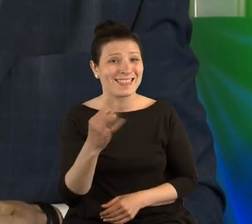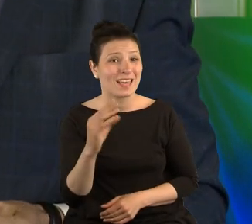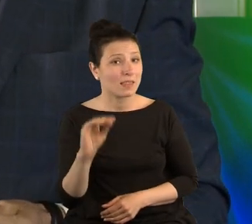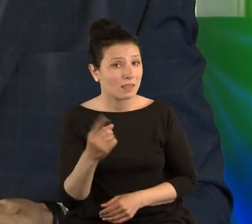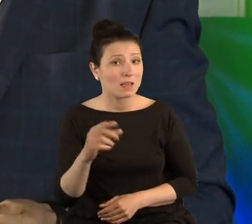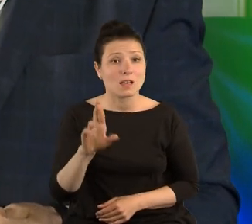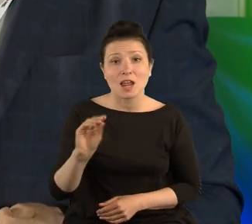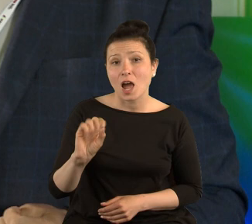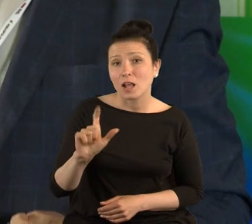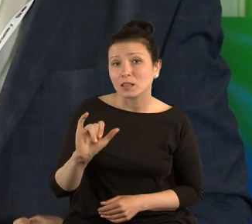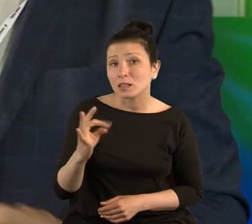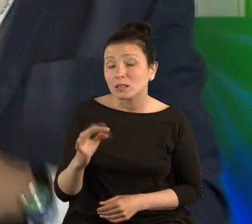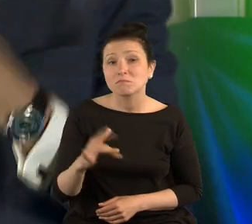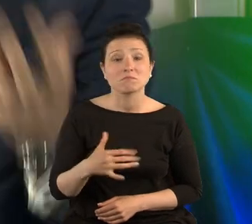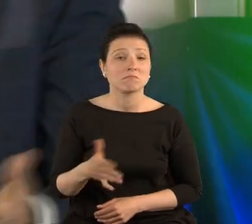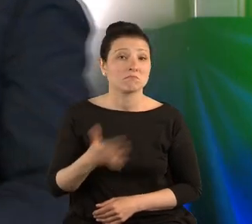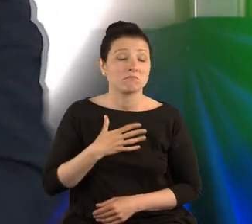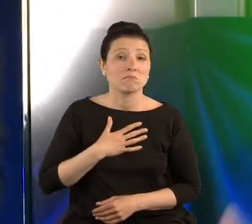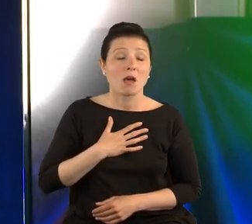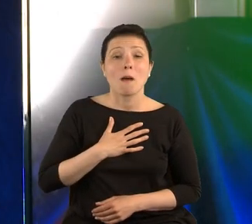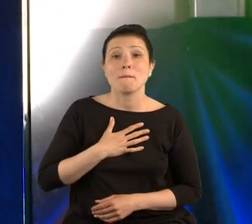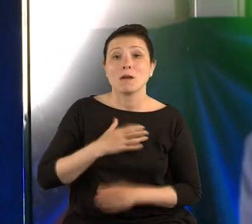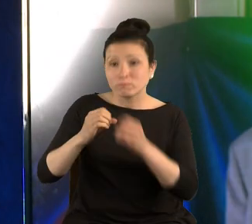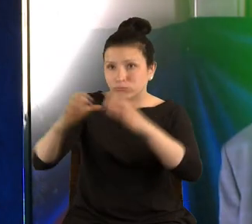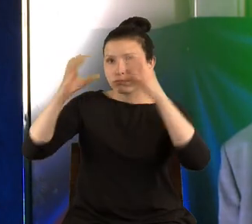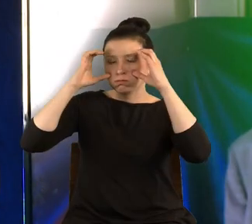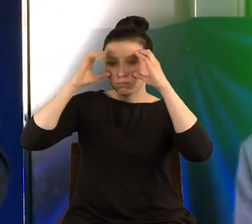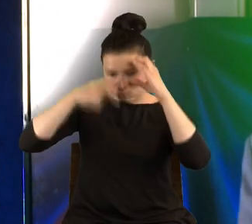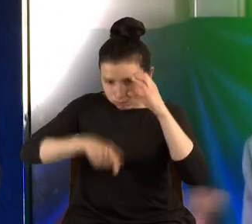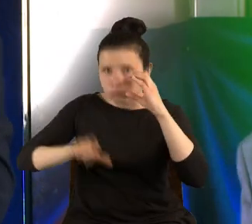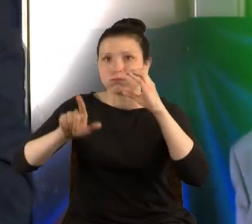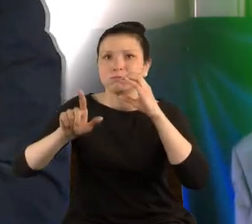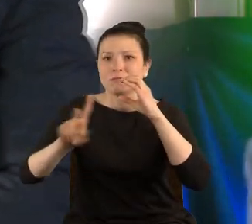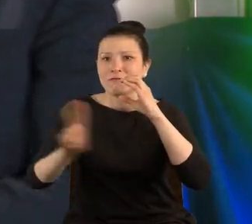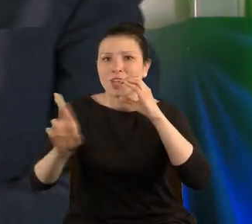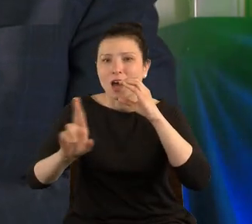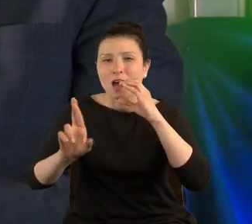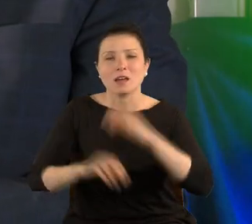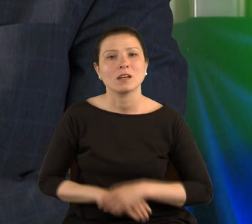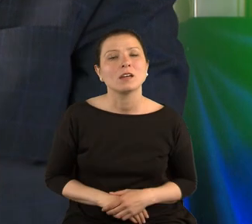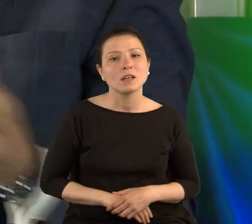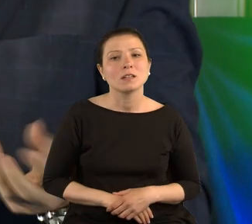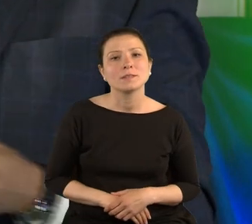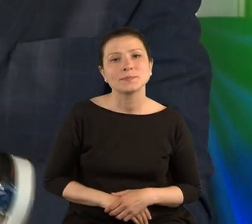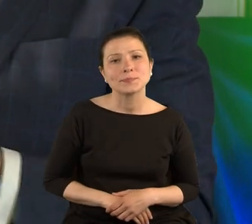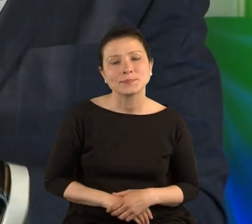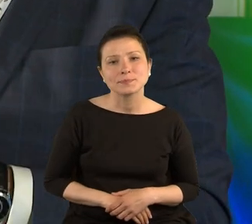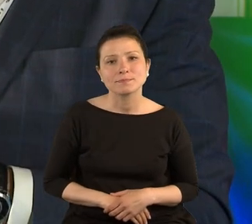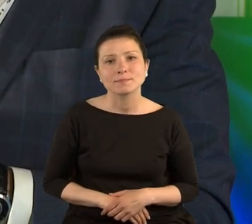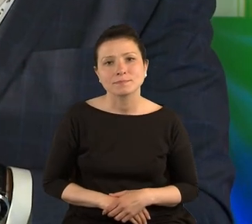Mamy wirtualną rzeczywistość virtual reality.